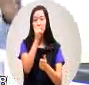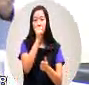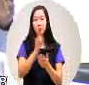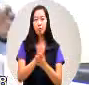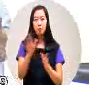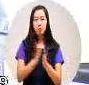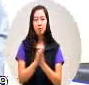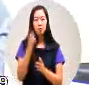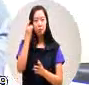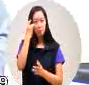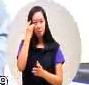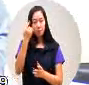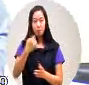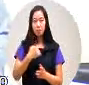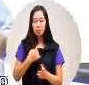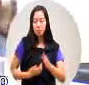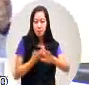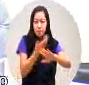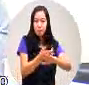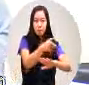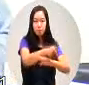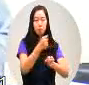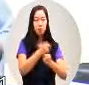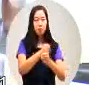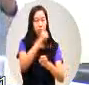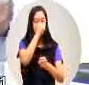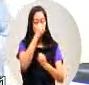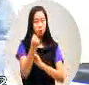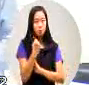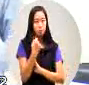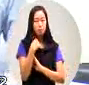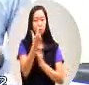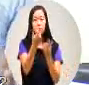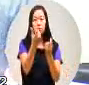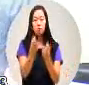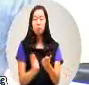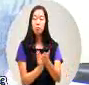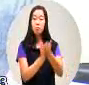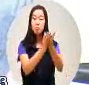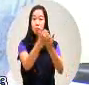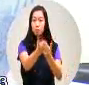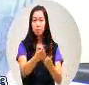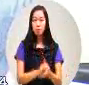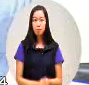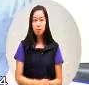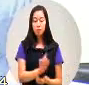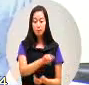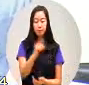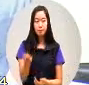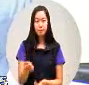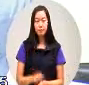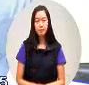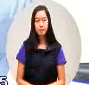思把严明会的业务好好做我们都会鼓励那么再下一张